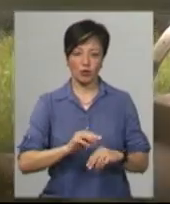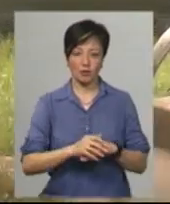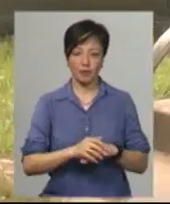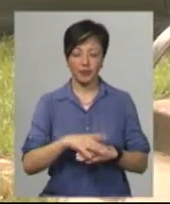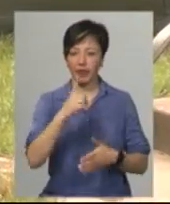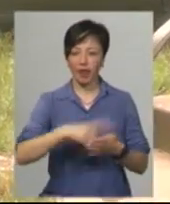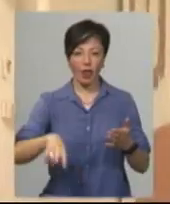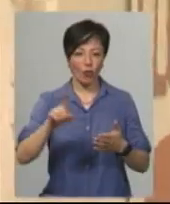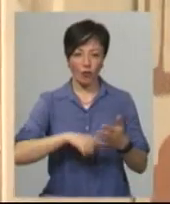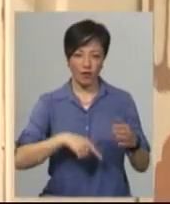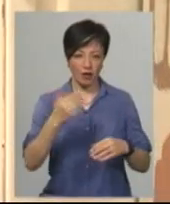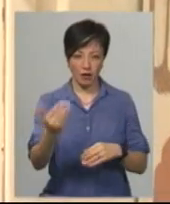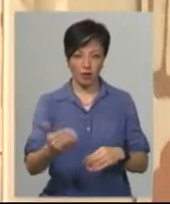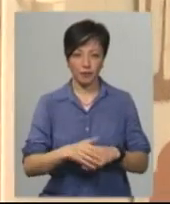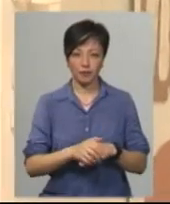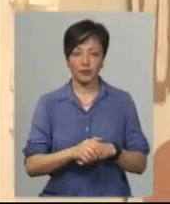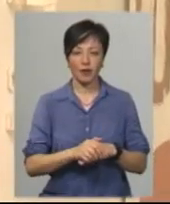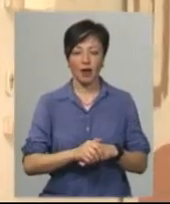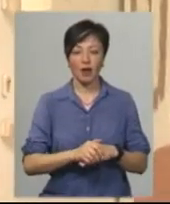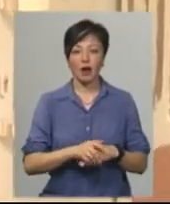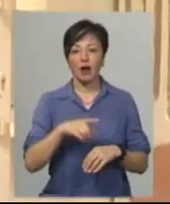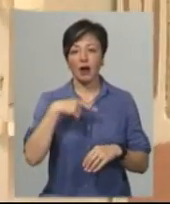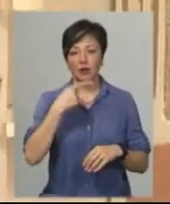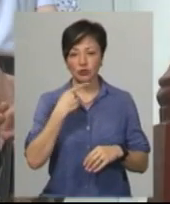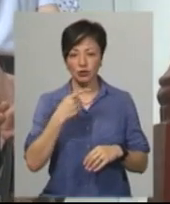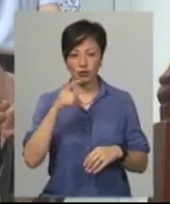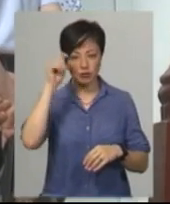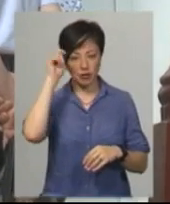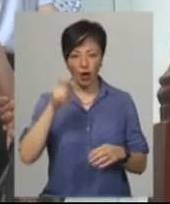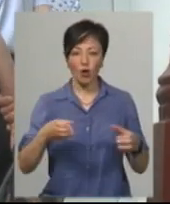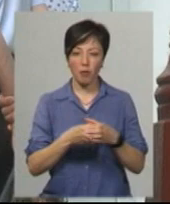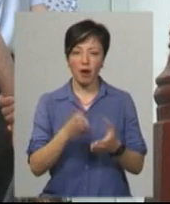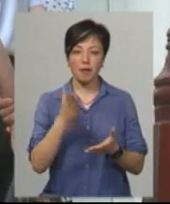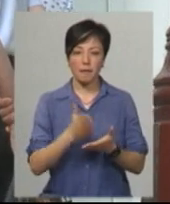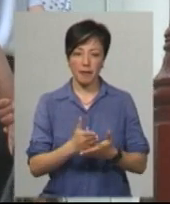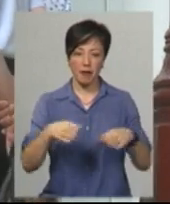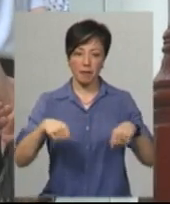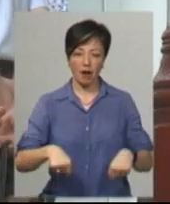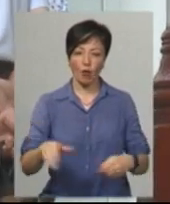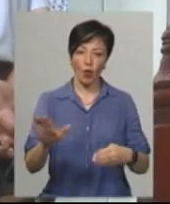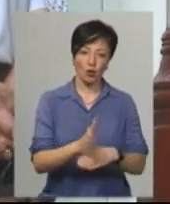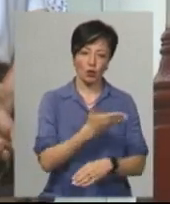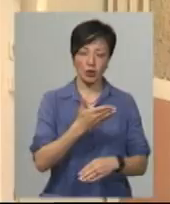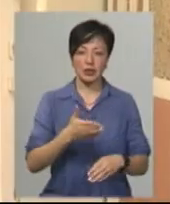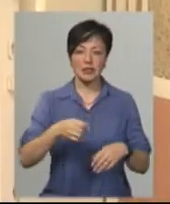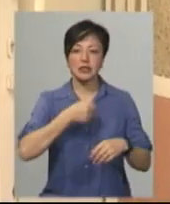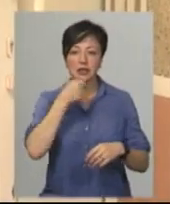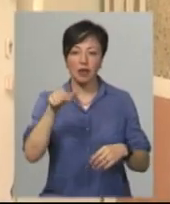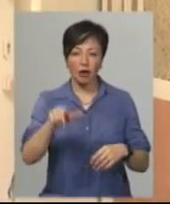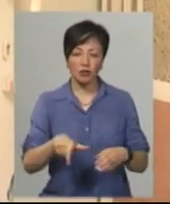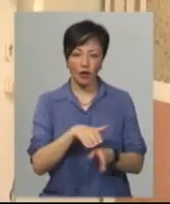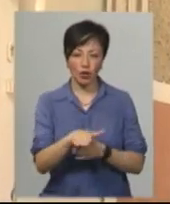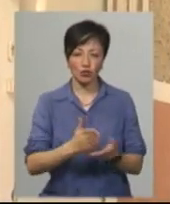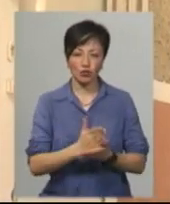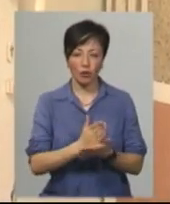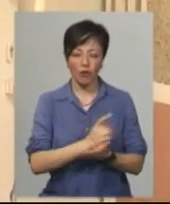через недовіру. Юрій з району Сергій Дзекар каже, громада має право усунути старосту від виконання службових обов'язків. Для цього